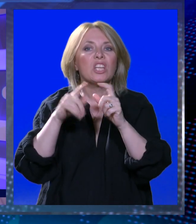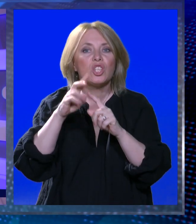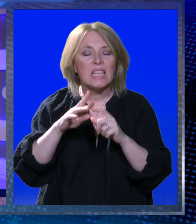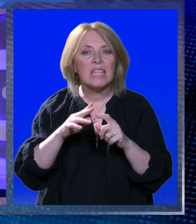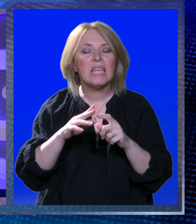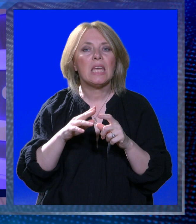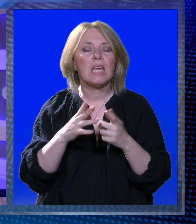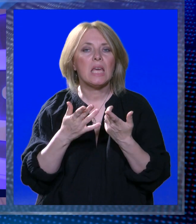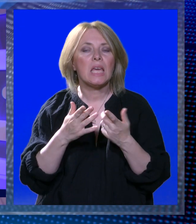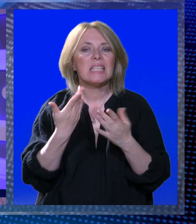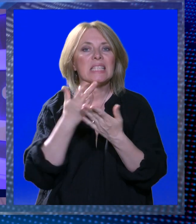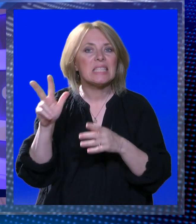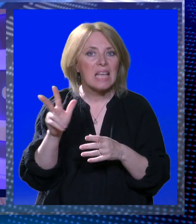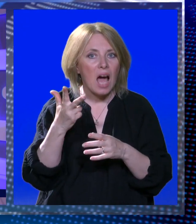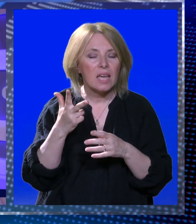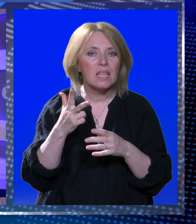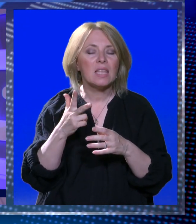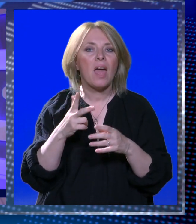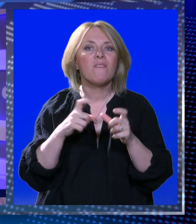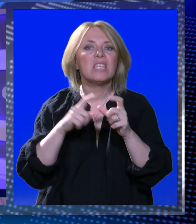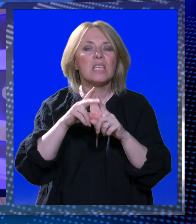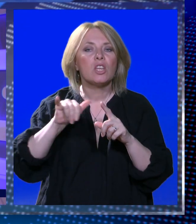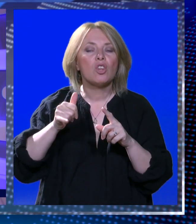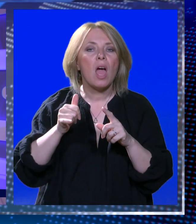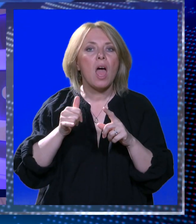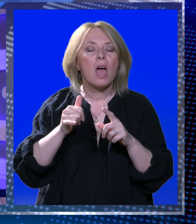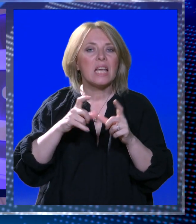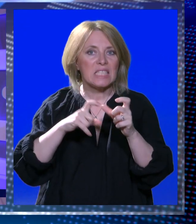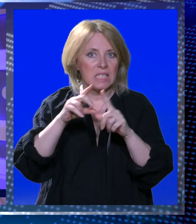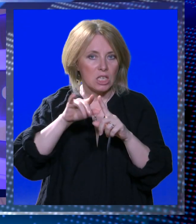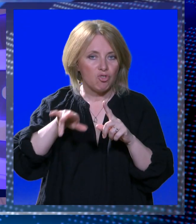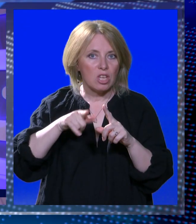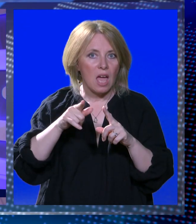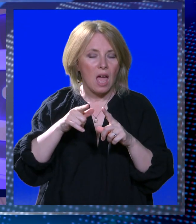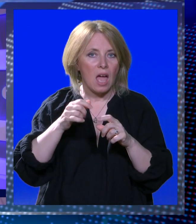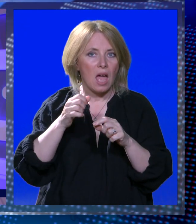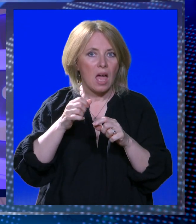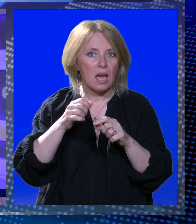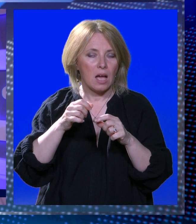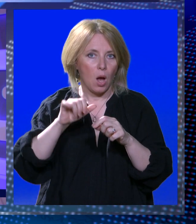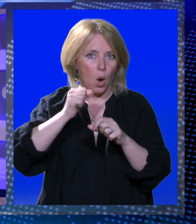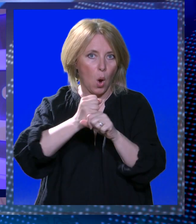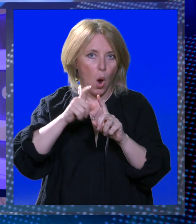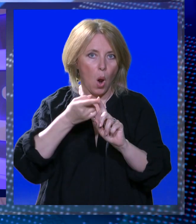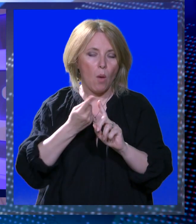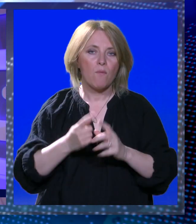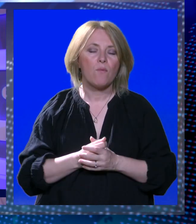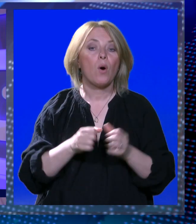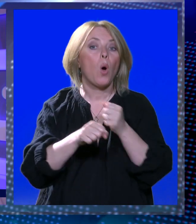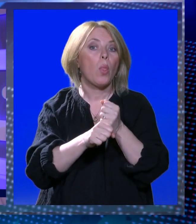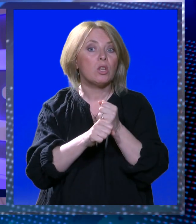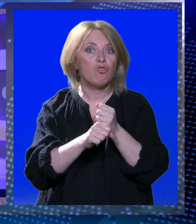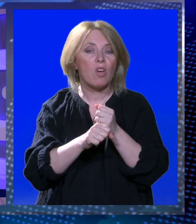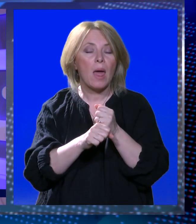zahljivu tvrtke Razve Golf, i stranke Srđe Gradi zelene akcije održali su konferenciju za medije na kojoj su govorili o projektu Golfa na